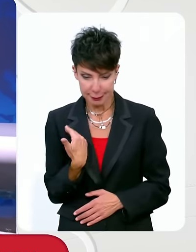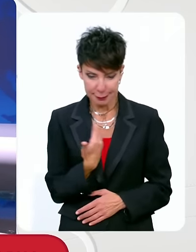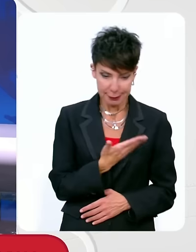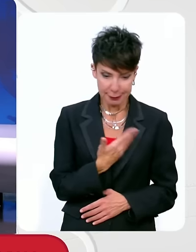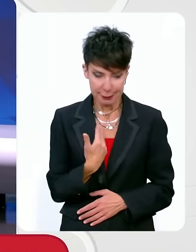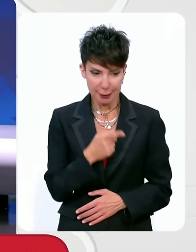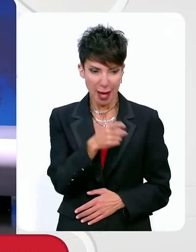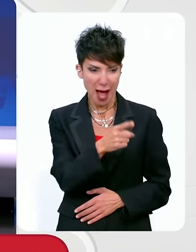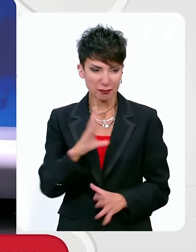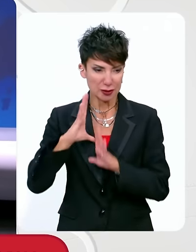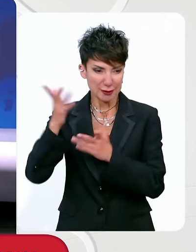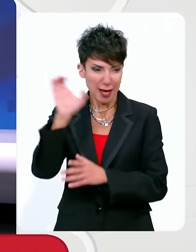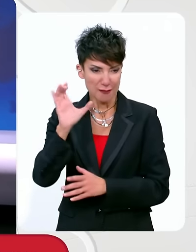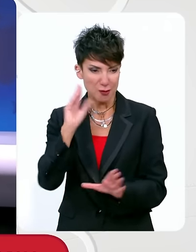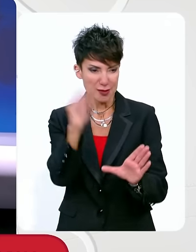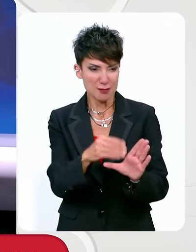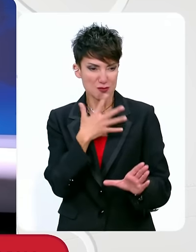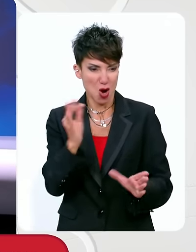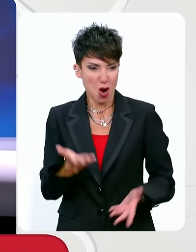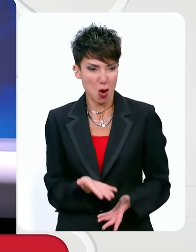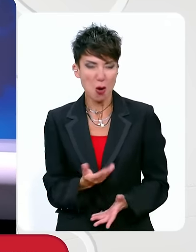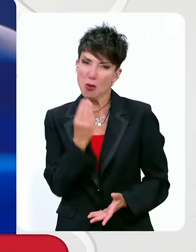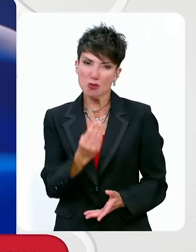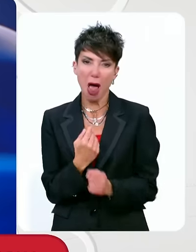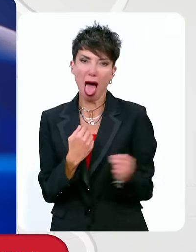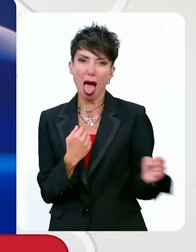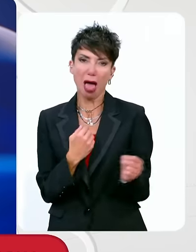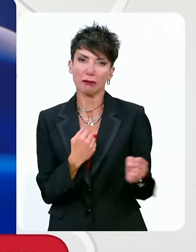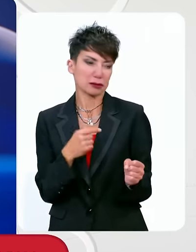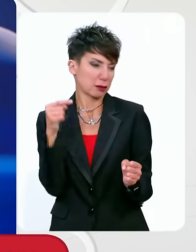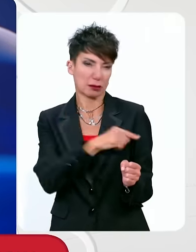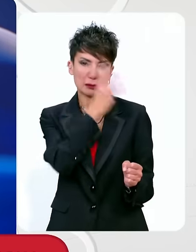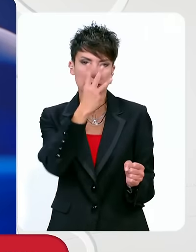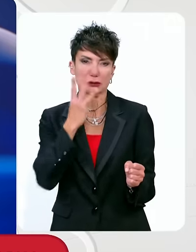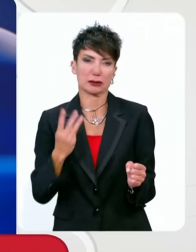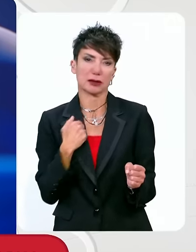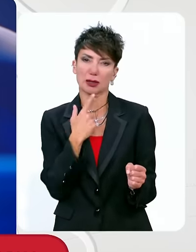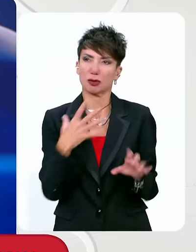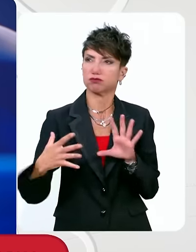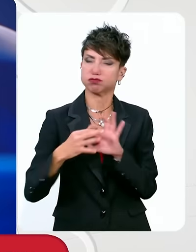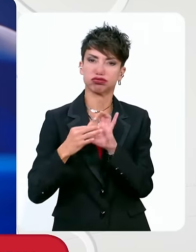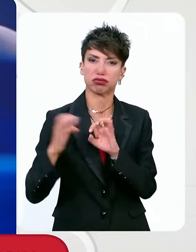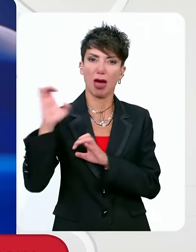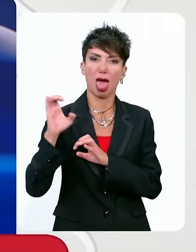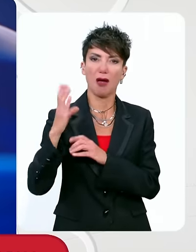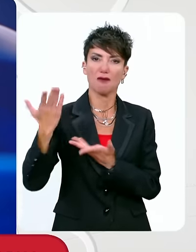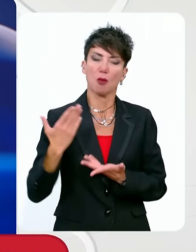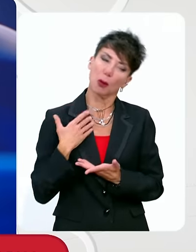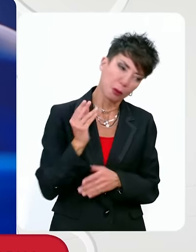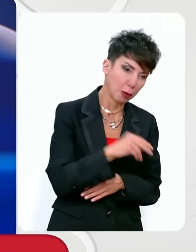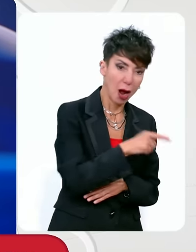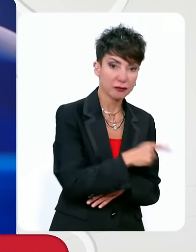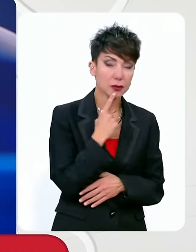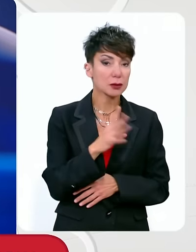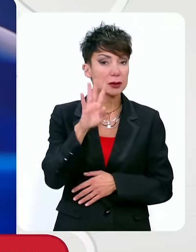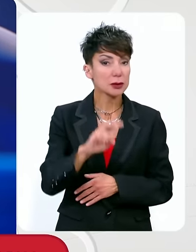φιλοευρωπαϊκό αριστερό κόμμα, για παράδειγμα τον ΣΥΡΙΖΑ. Γιατί για παράδειγμα το 47% του ελληνικού λαού θέλει να καταδικάσει